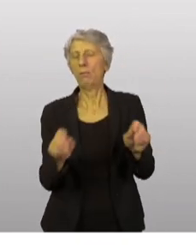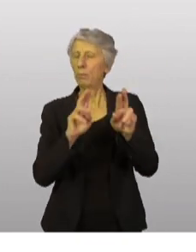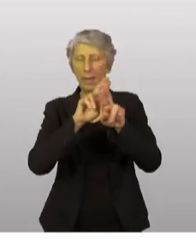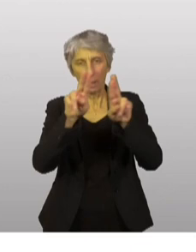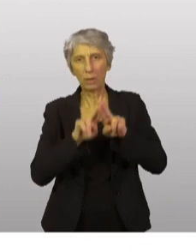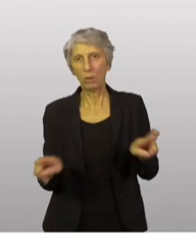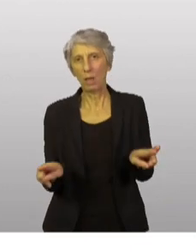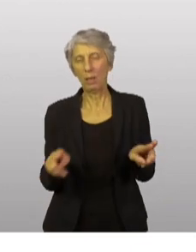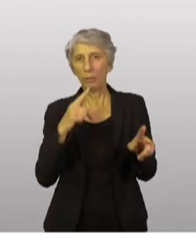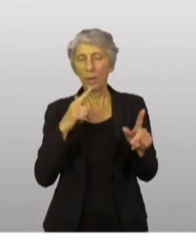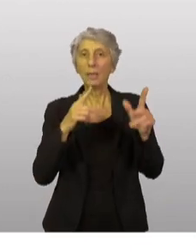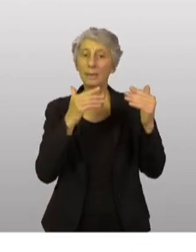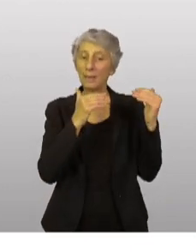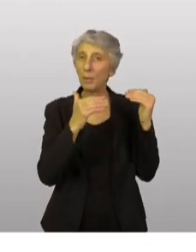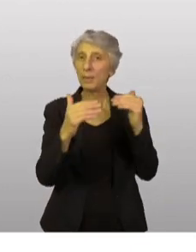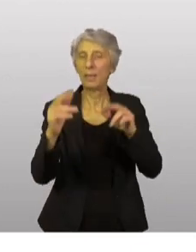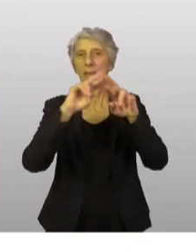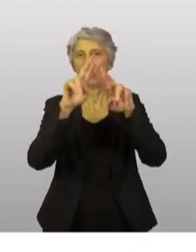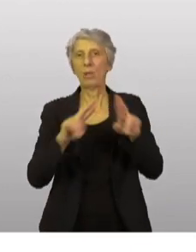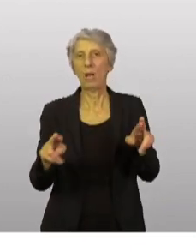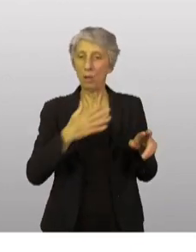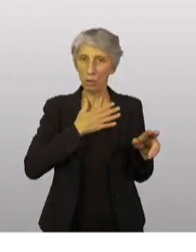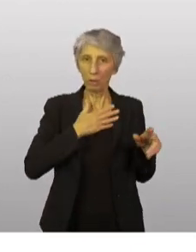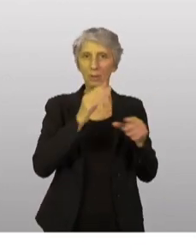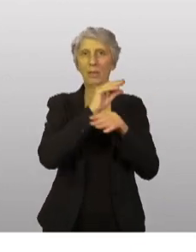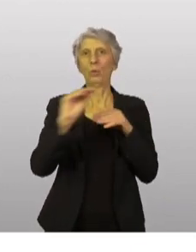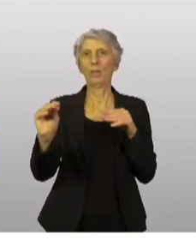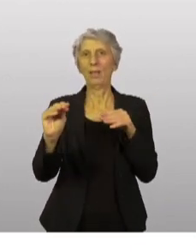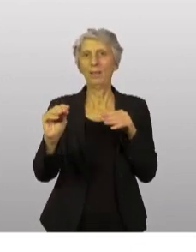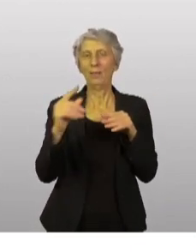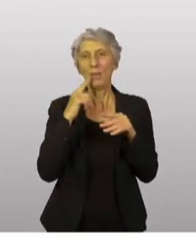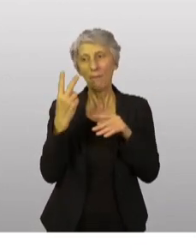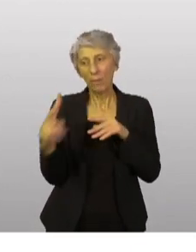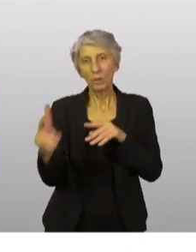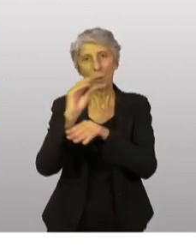stabilité internationale et notre sécurité. Voilà le rôle que nous voulons jouer.